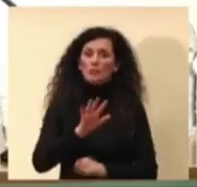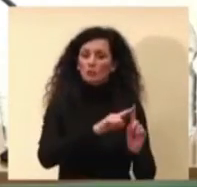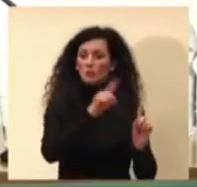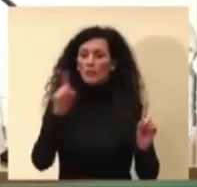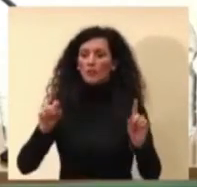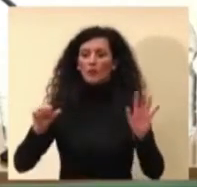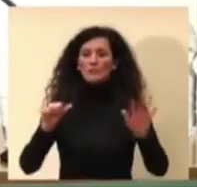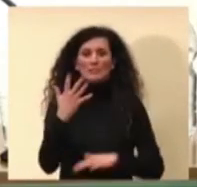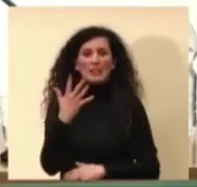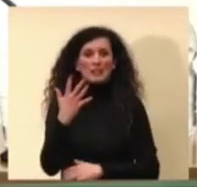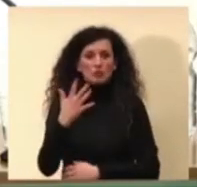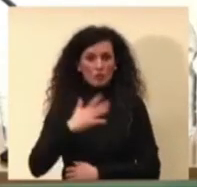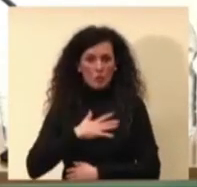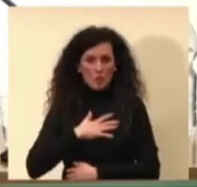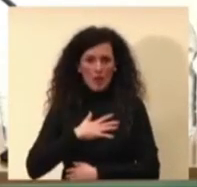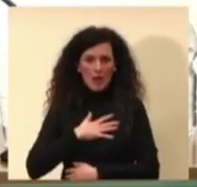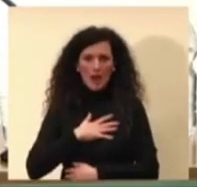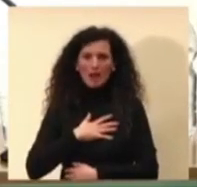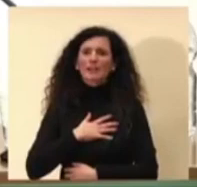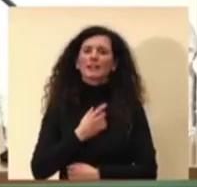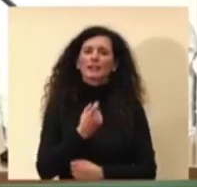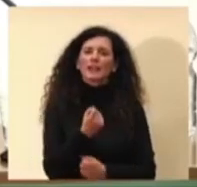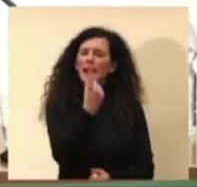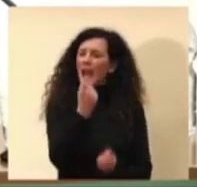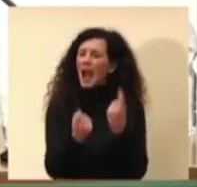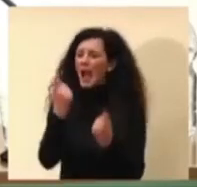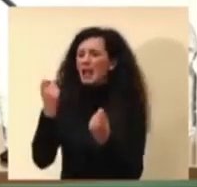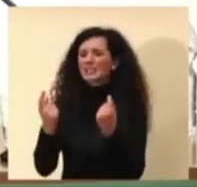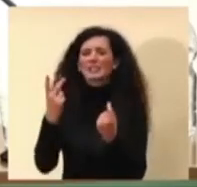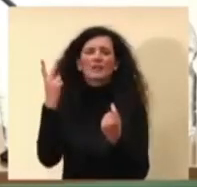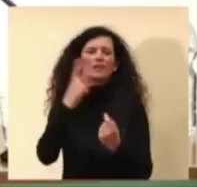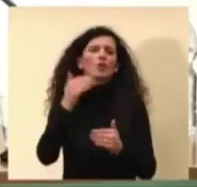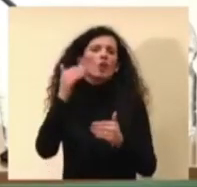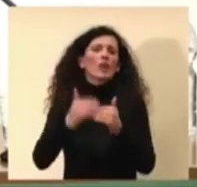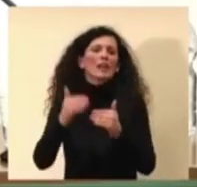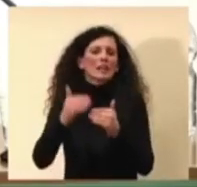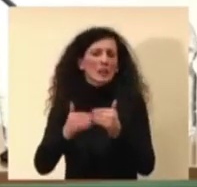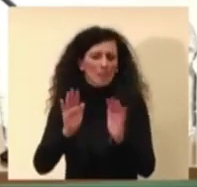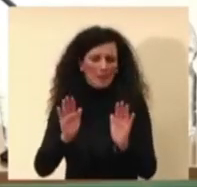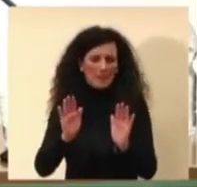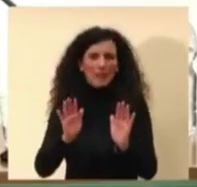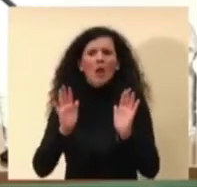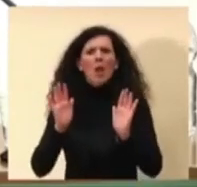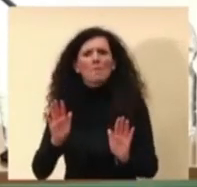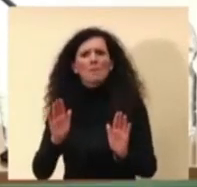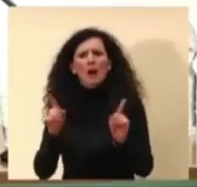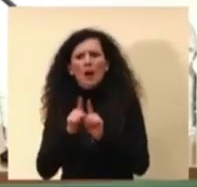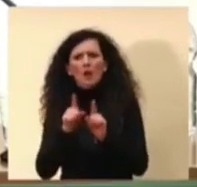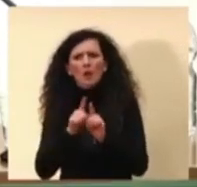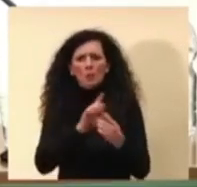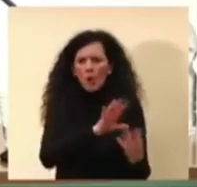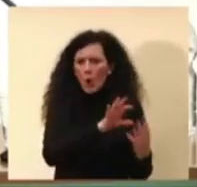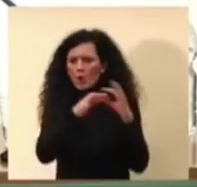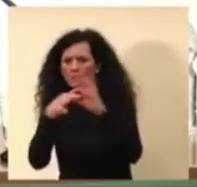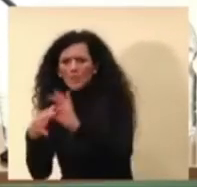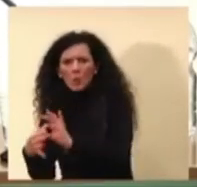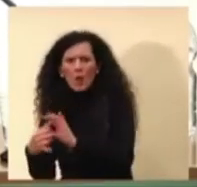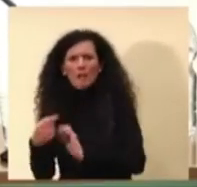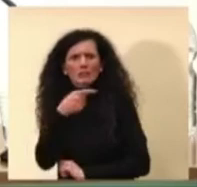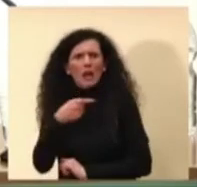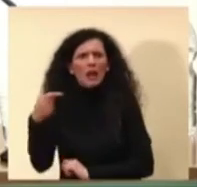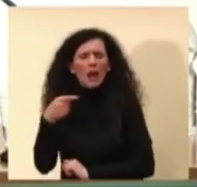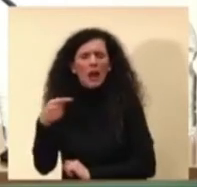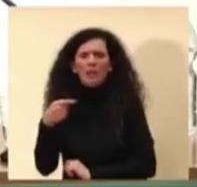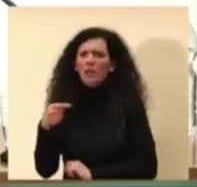la casistica è più limitata, ma non c'è nessuna controindicazione, nessuna ragione per non